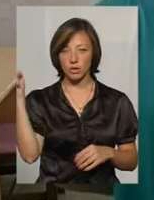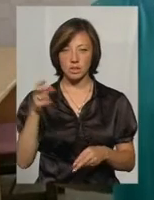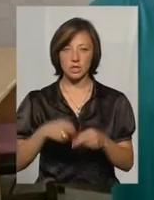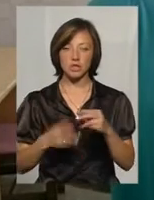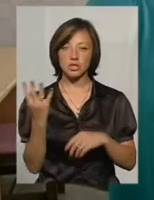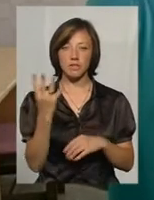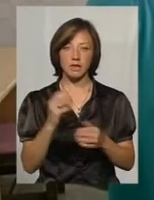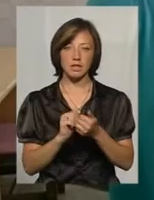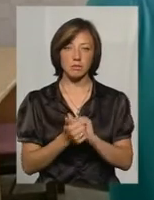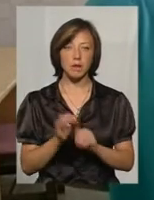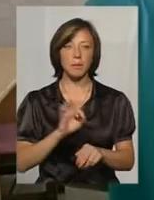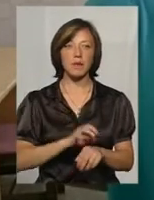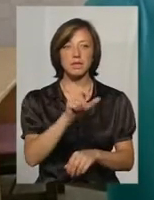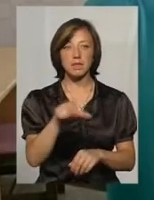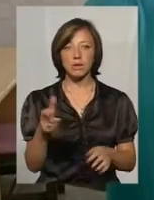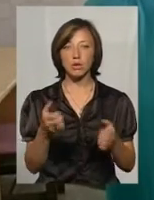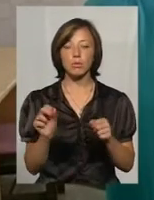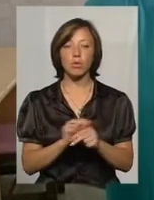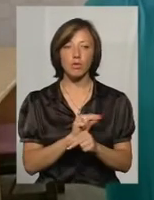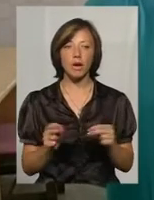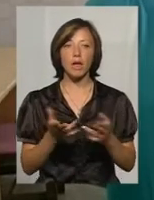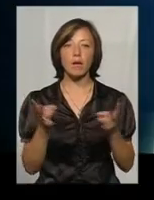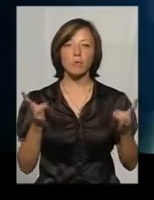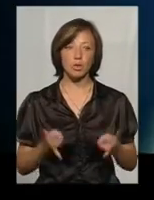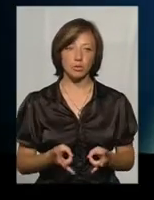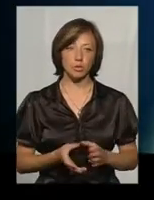зміна. Пацієнти отримують те лікування, яке потребують.